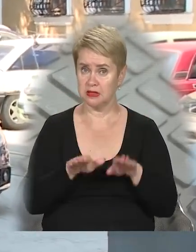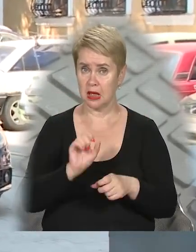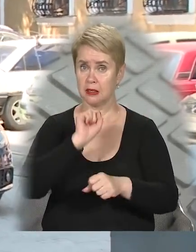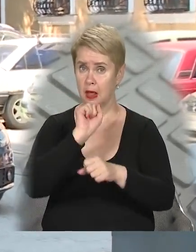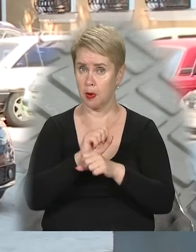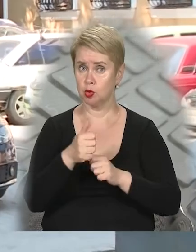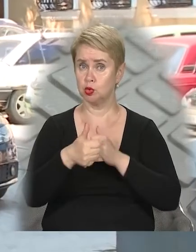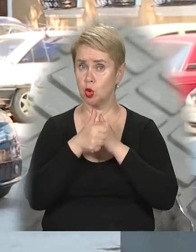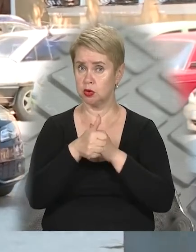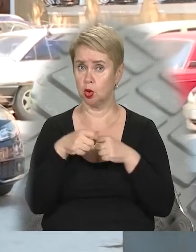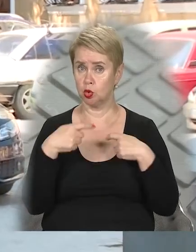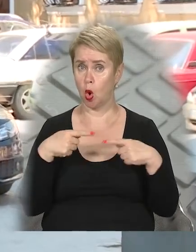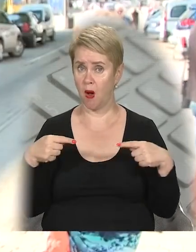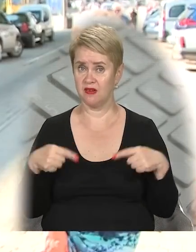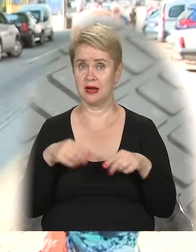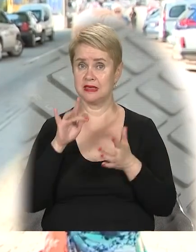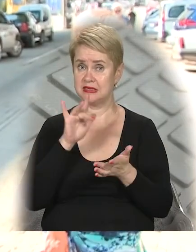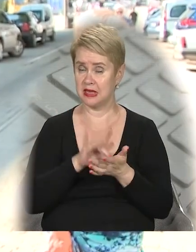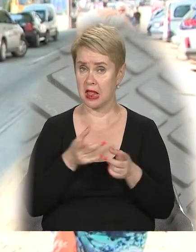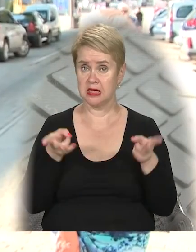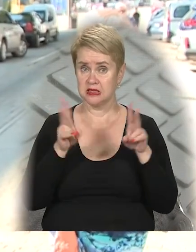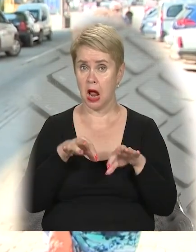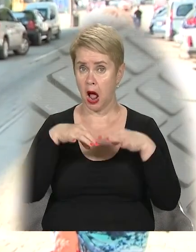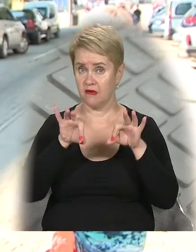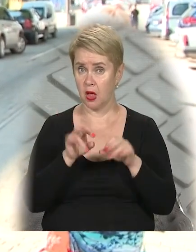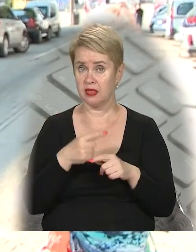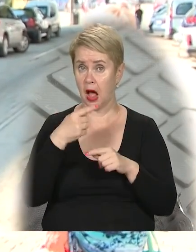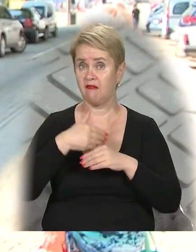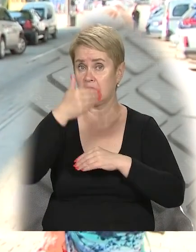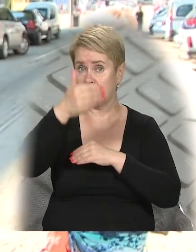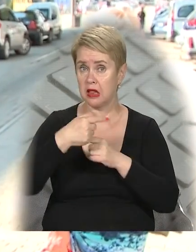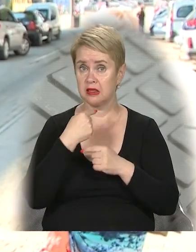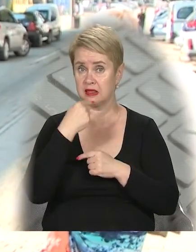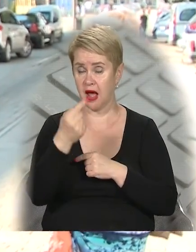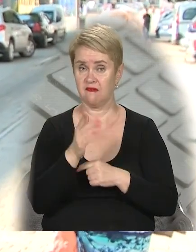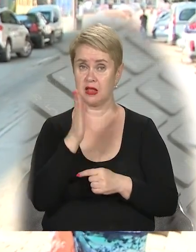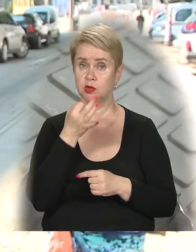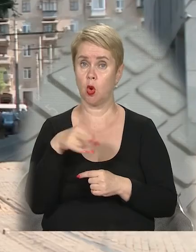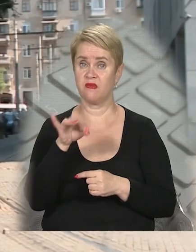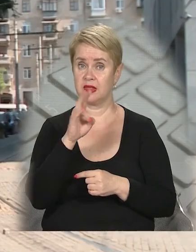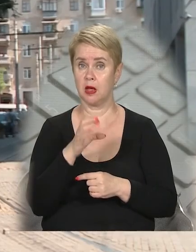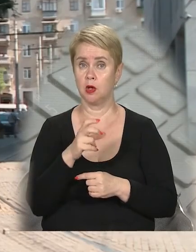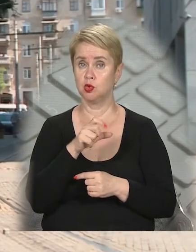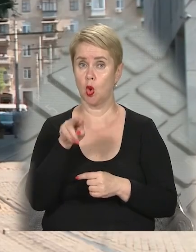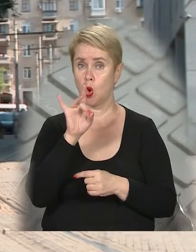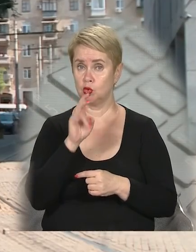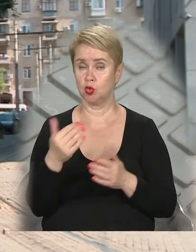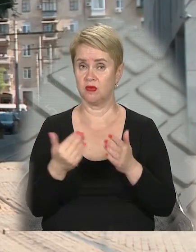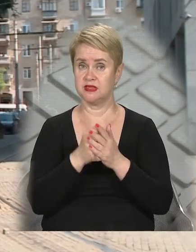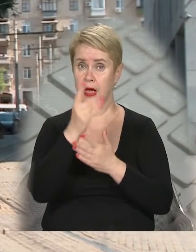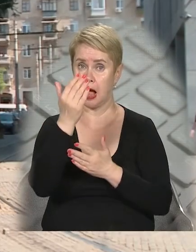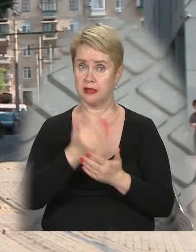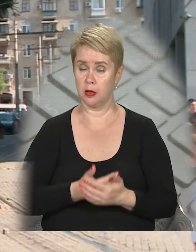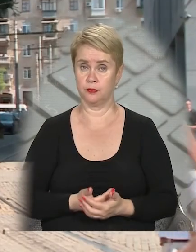паркуваннях сусідніх торговельних центрів. Або залишити авто на квартал далі. Владислав Авдіянко, Станіслав Сторожук. Новини